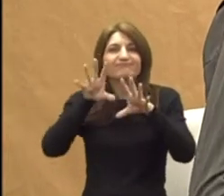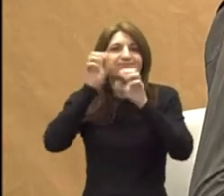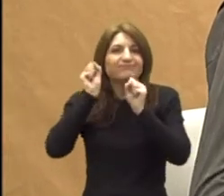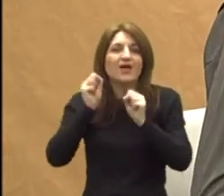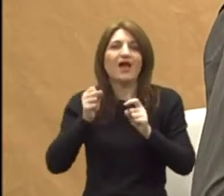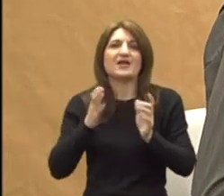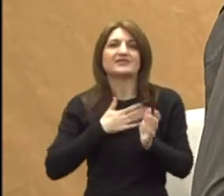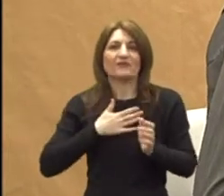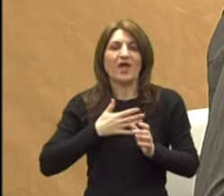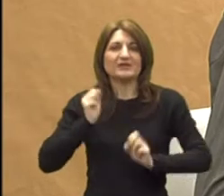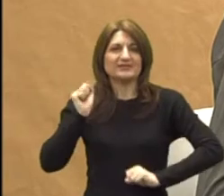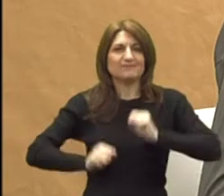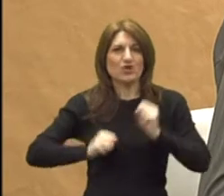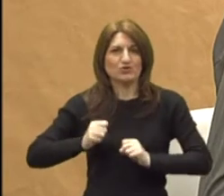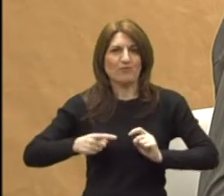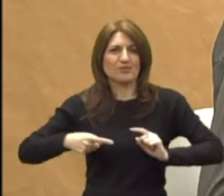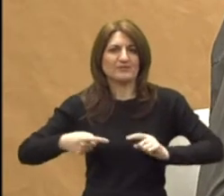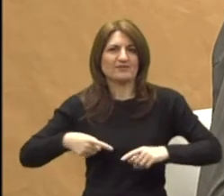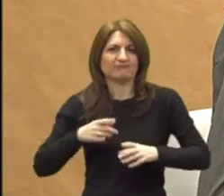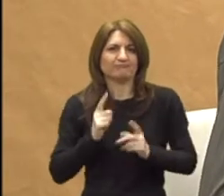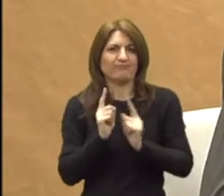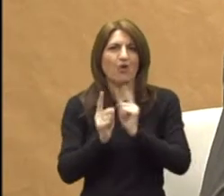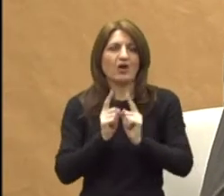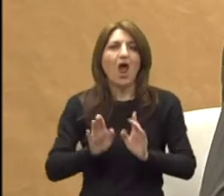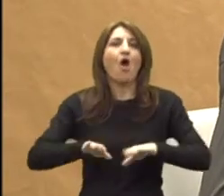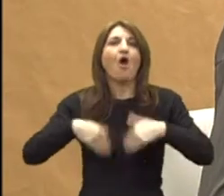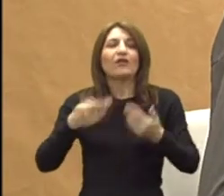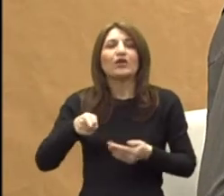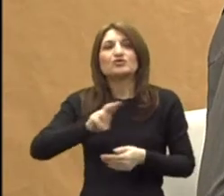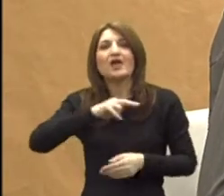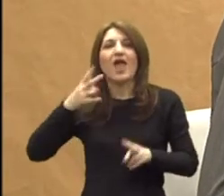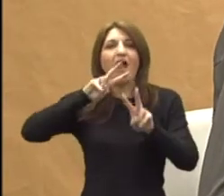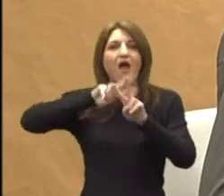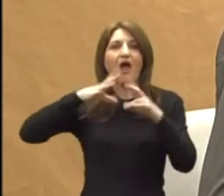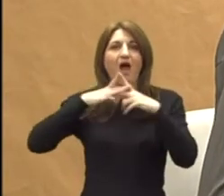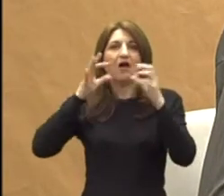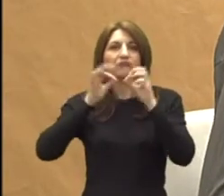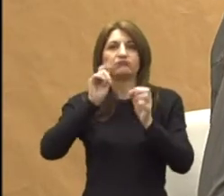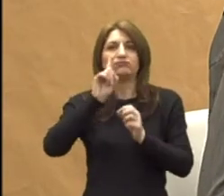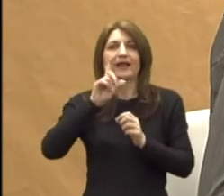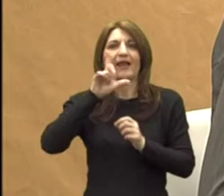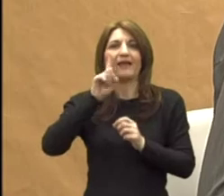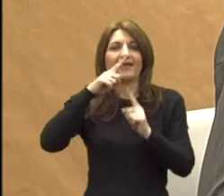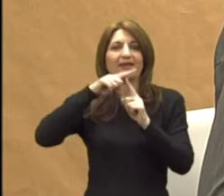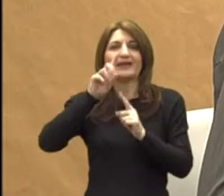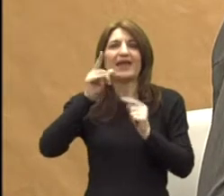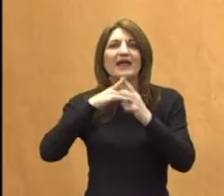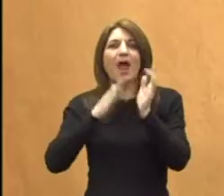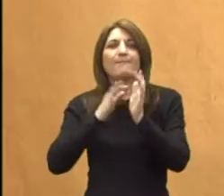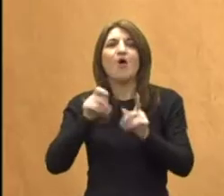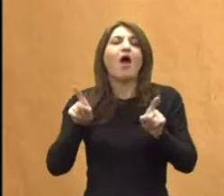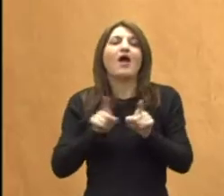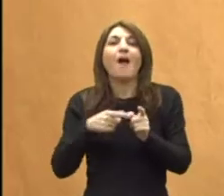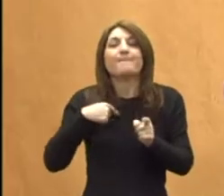svoje sposobnosti i treba ih usvojiti. I mi ih onda habilitiramo. Habilitiramo. Mi ih privikavamo da